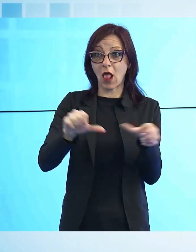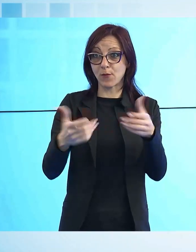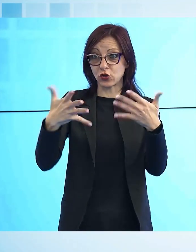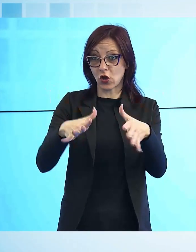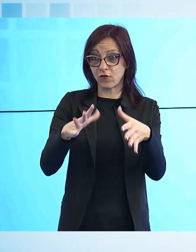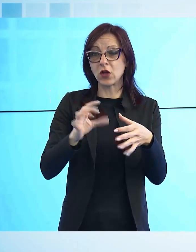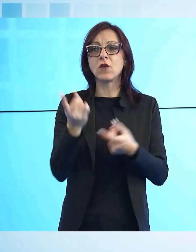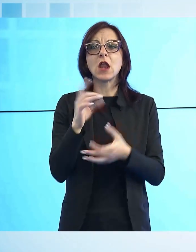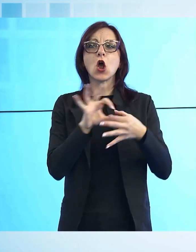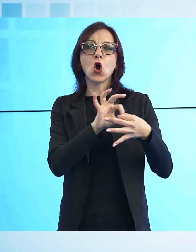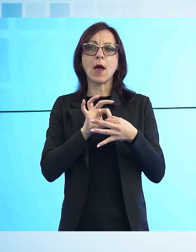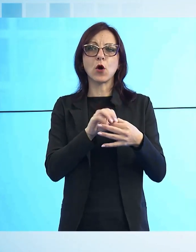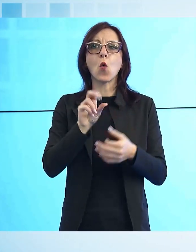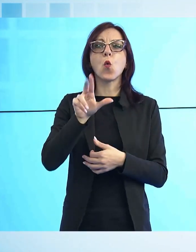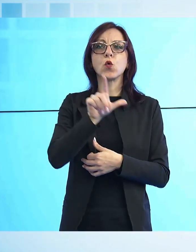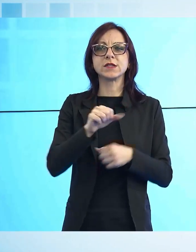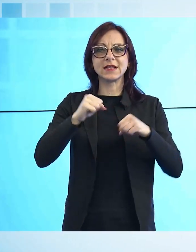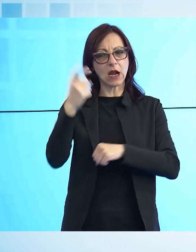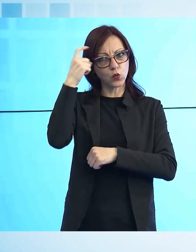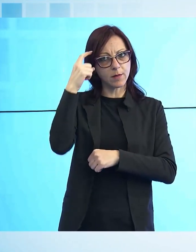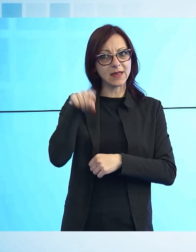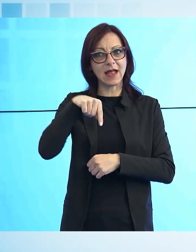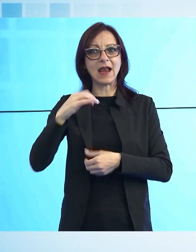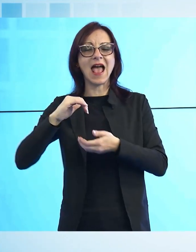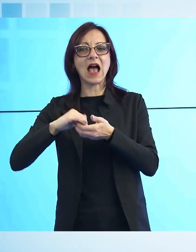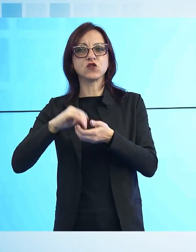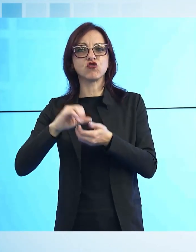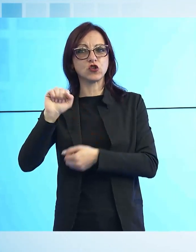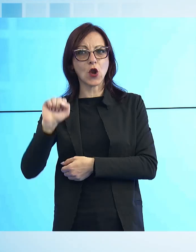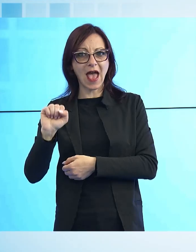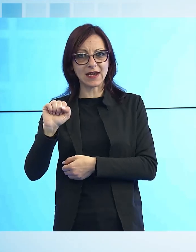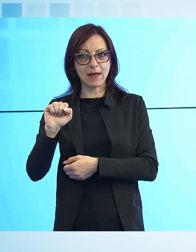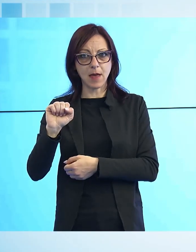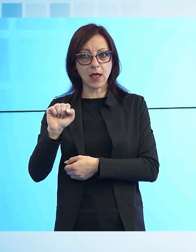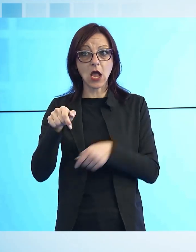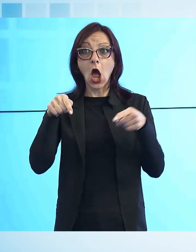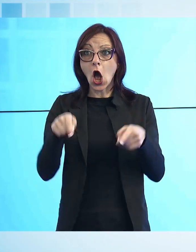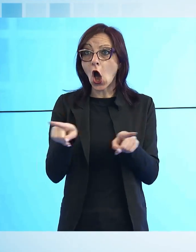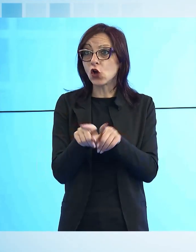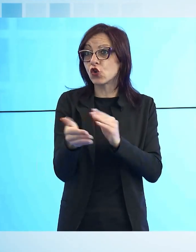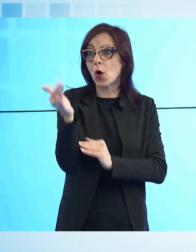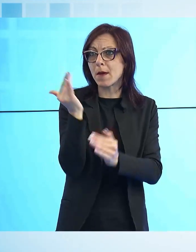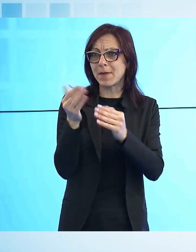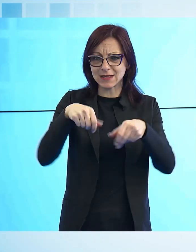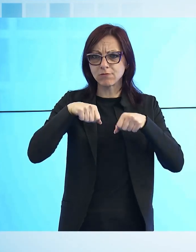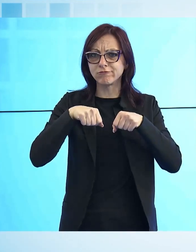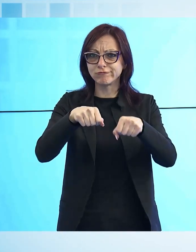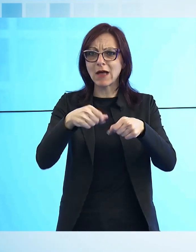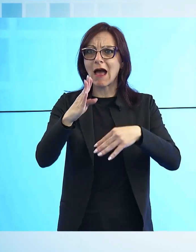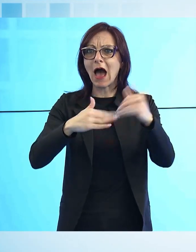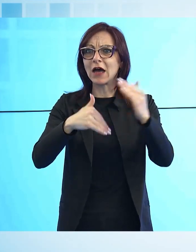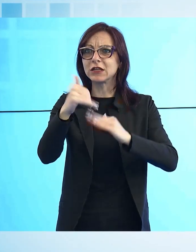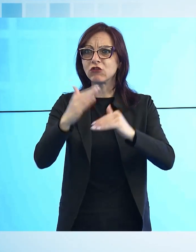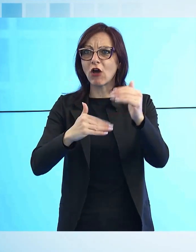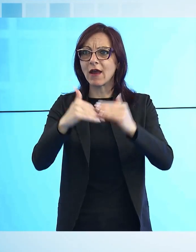salute mentale della USL e l'associazione Archimede. E oggi, come in passato, coinvolge nella tessitura artigianale persone con